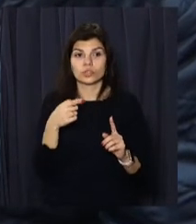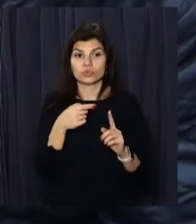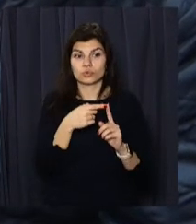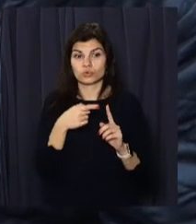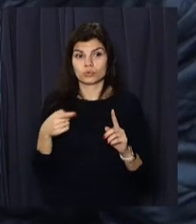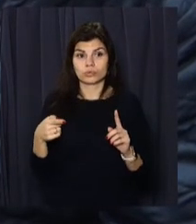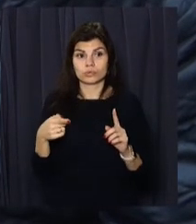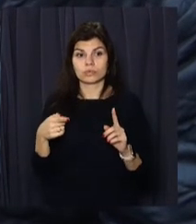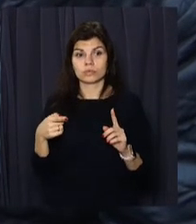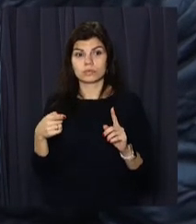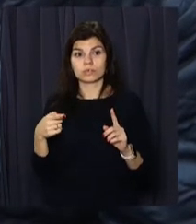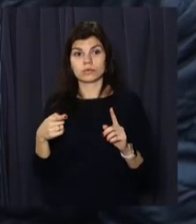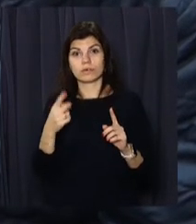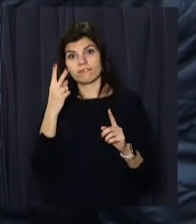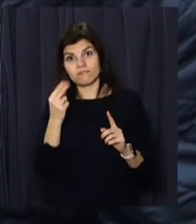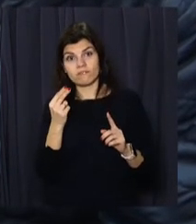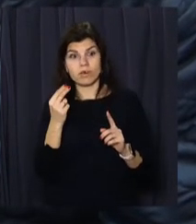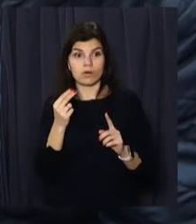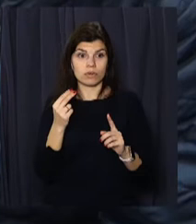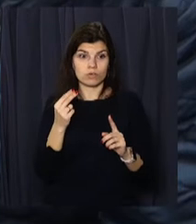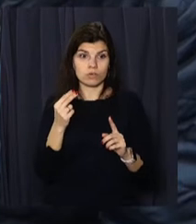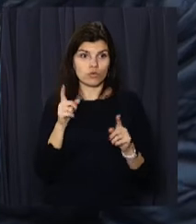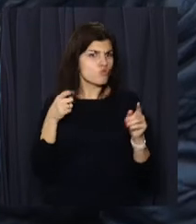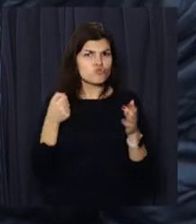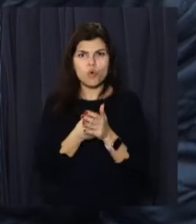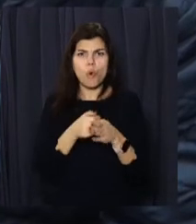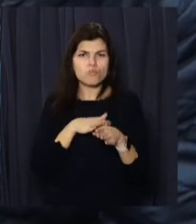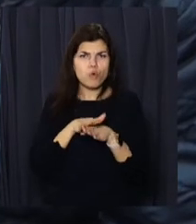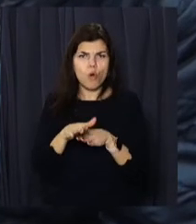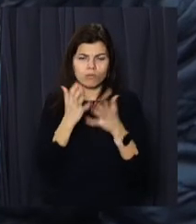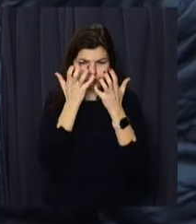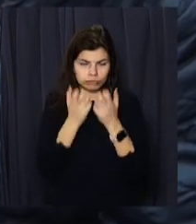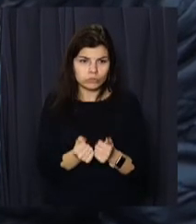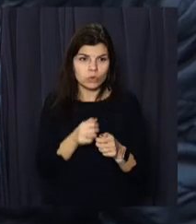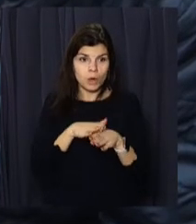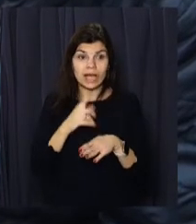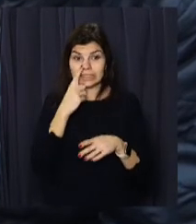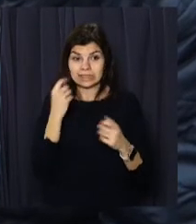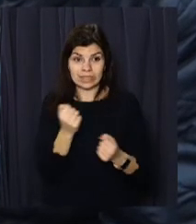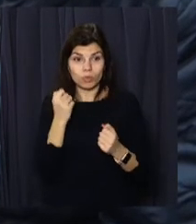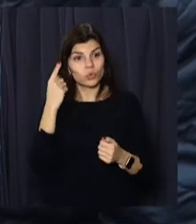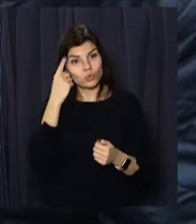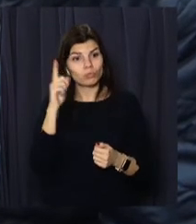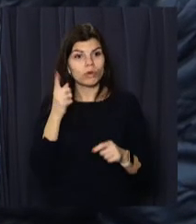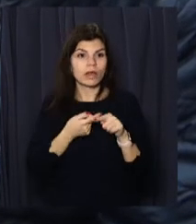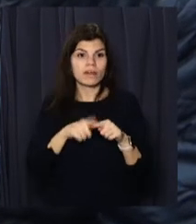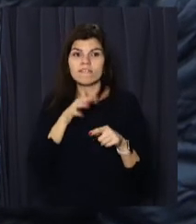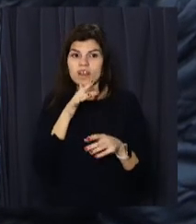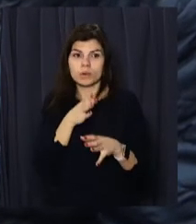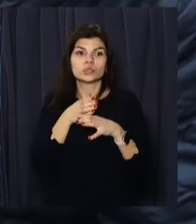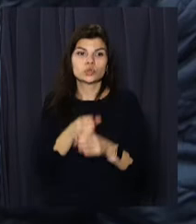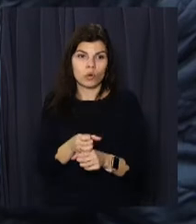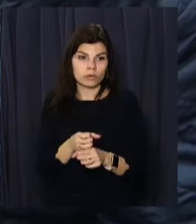дня-двух, від повного заряду до повного розряду, то зимой, я думаю, просто це час зократиться